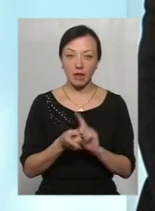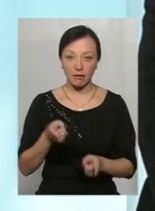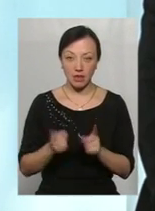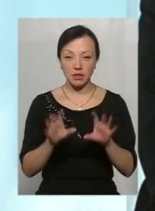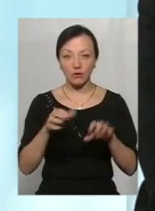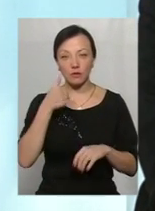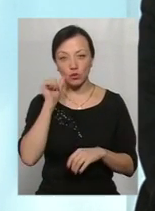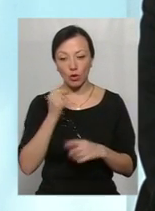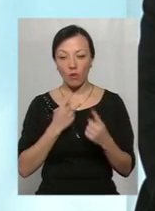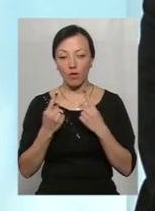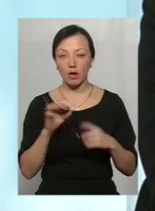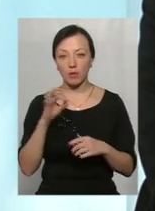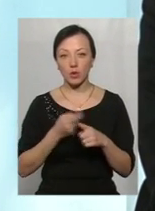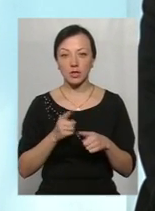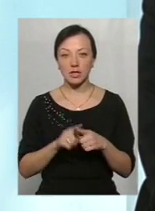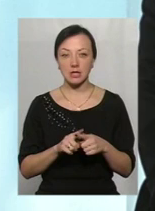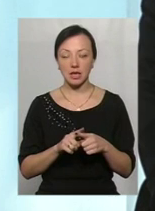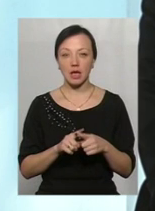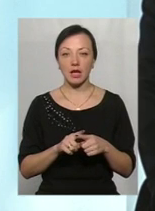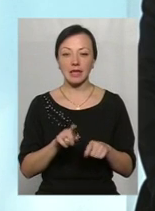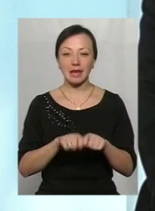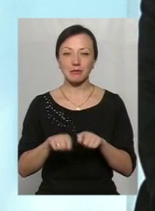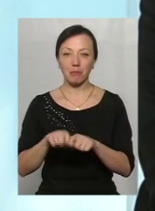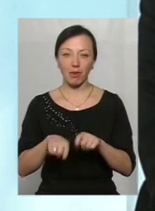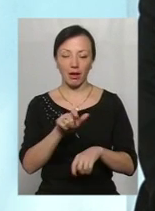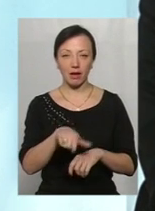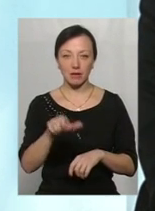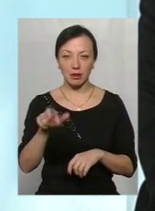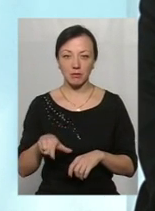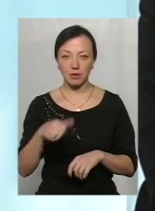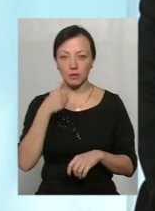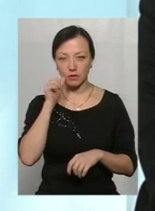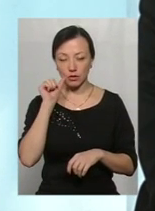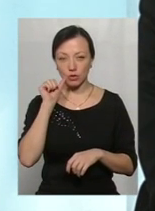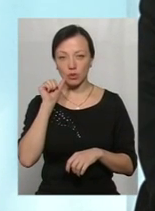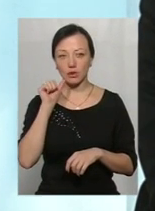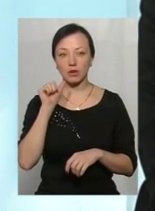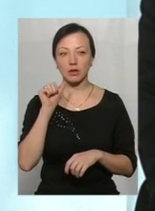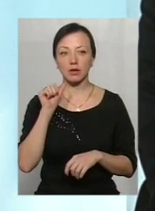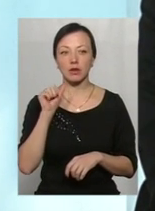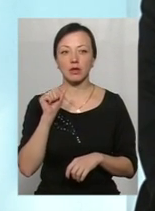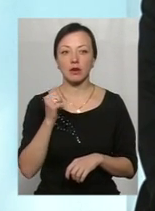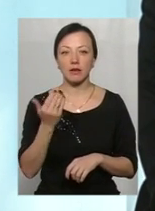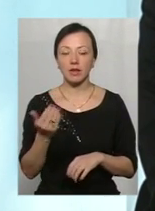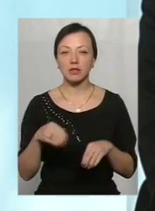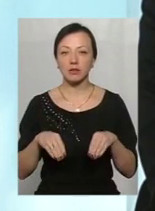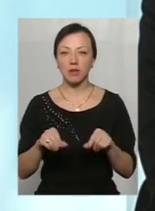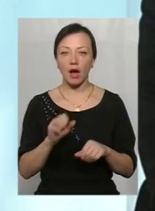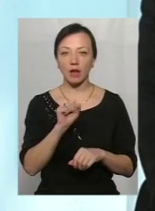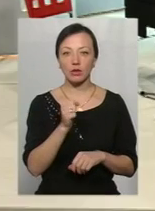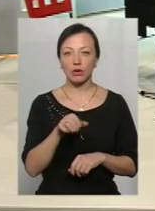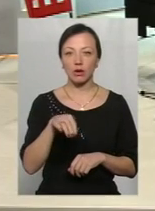як вчора, ми говорили про це з колегами-експертами. Вчора пан Анатолій Ткачук, ваш земляк, один з